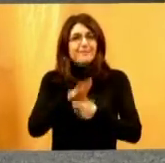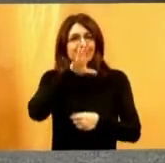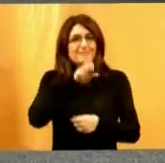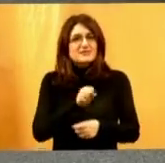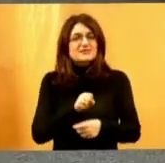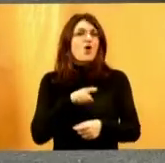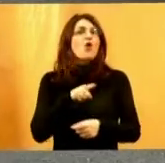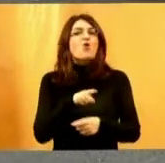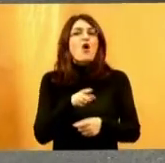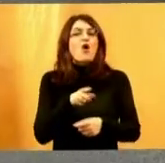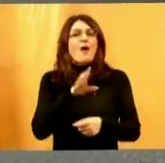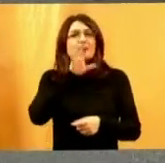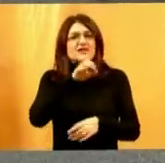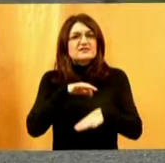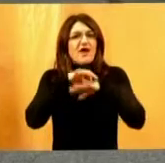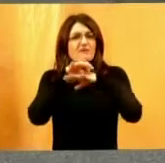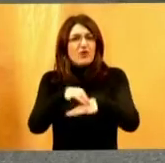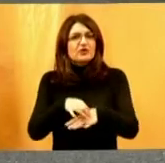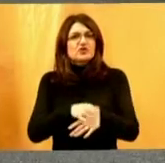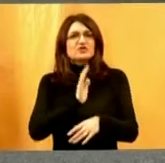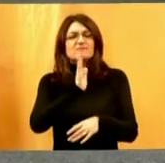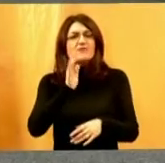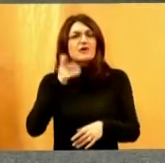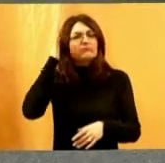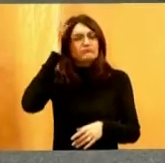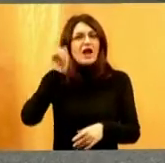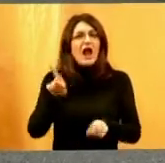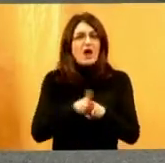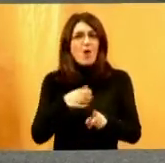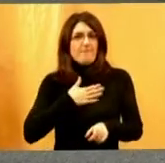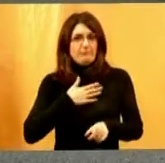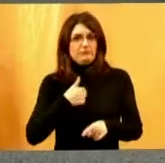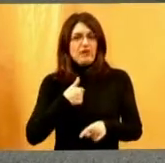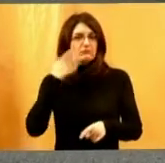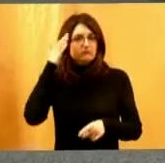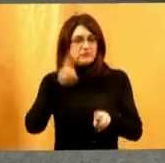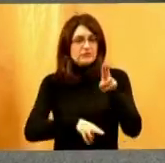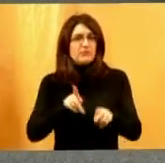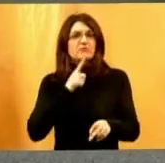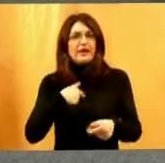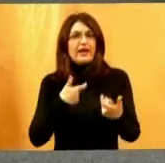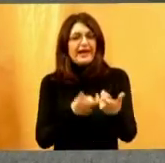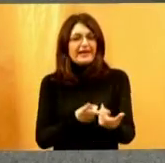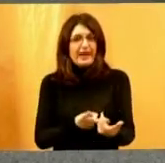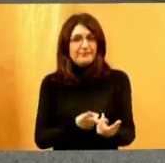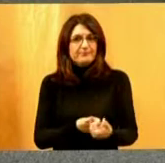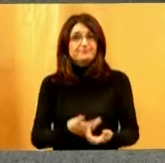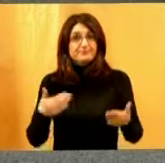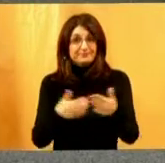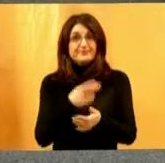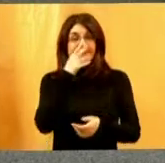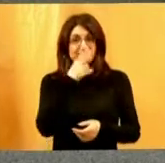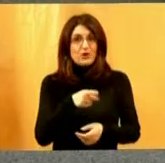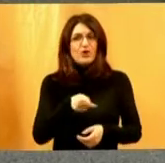I op su vodiču, svakom su vodiču brinemo mi kao korisnici. Evo, samo ćemo malo. hranimo. Znači, opet ga vidimo.